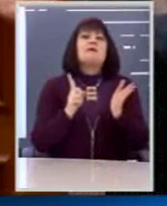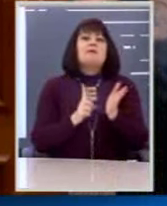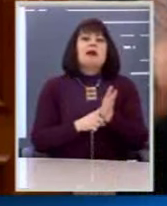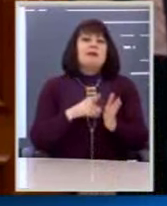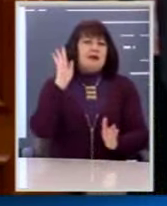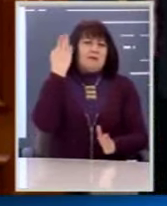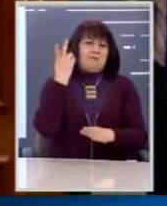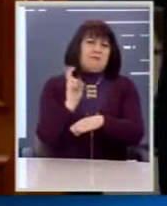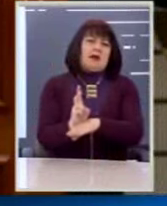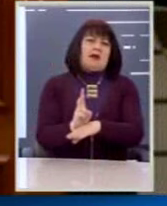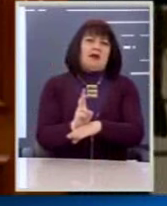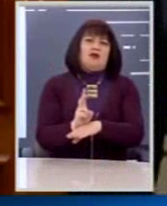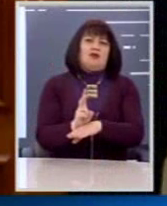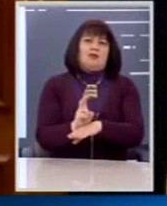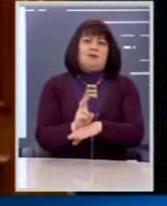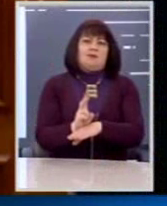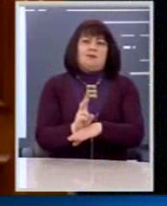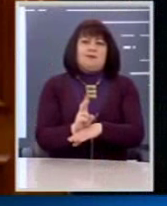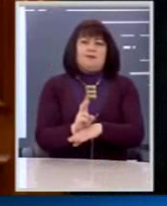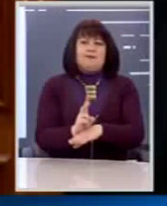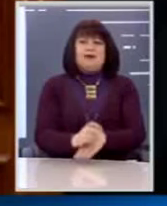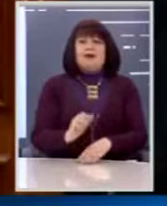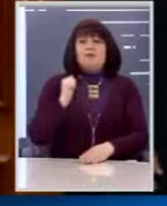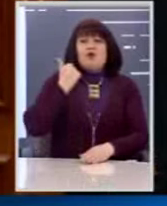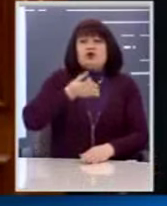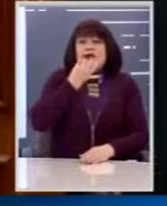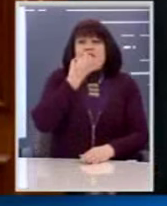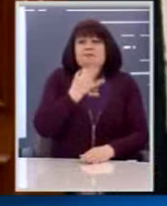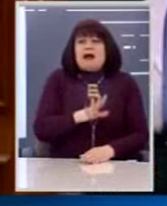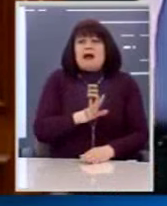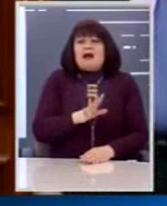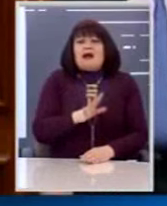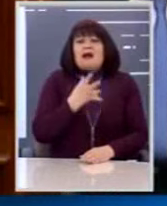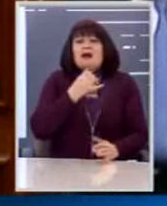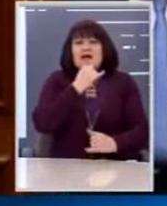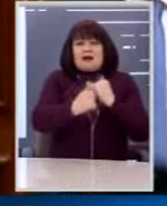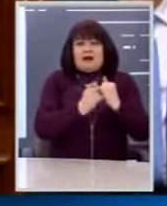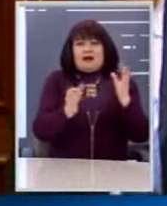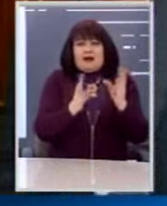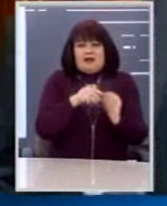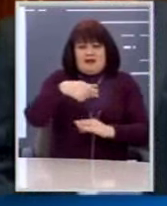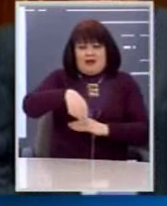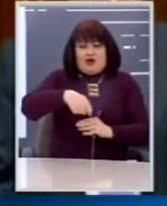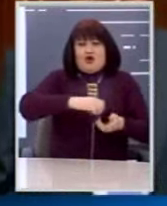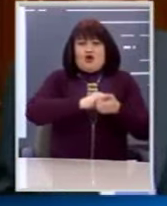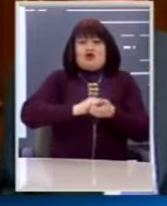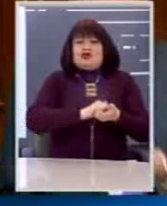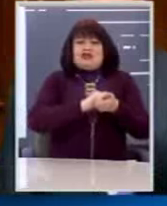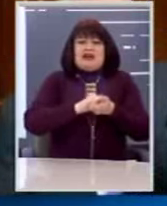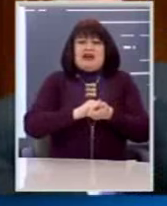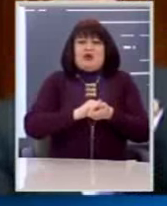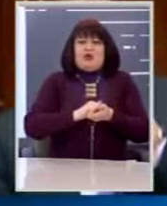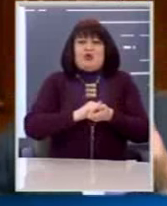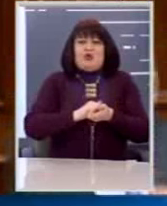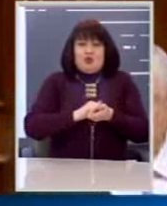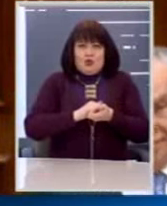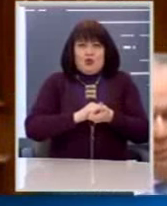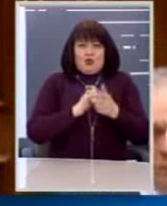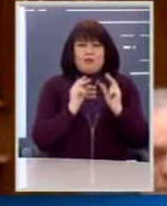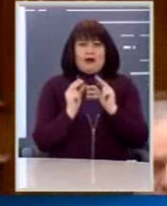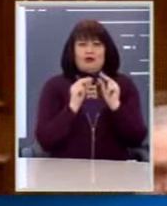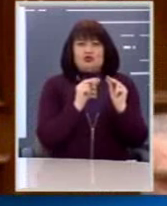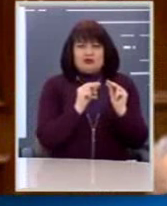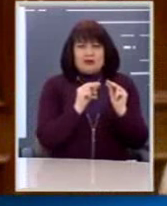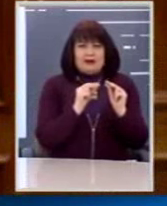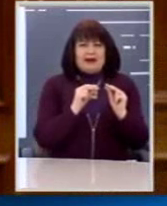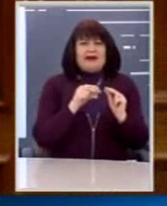αρχείο. Και αυτό ανακοινώνω προχτές γιατί στο site του Δικηγορικού Συλλόγου πριν από κάποιες μέρες που είχαμε την κουβέντα στη Βουλή στο